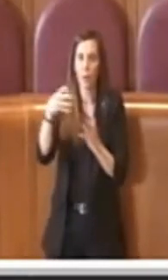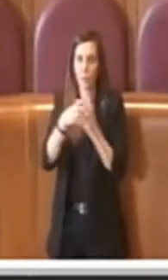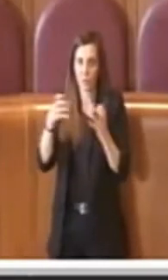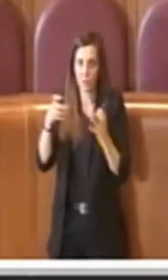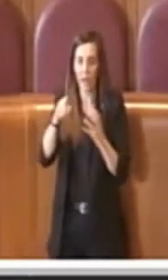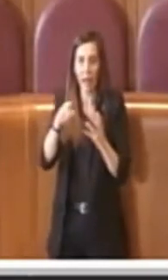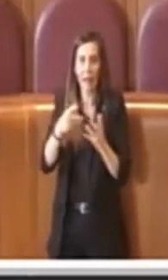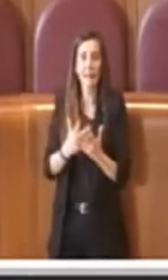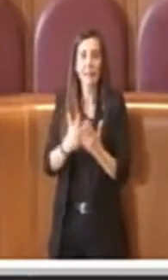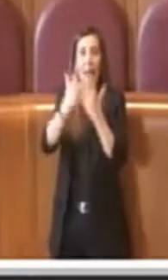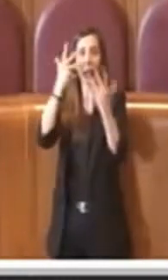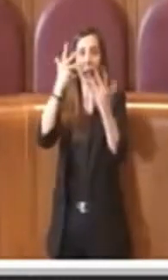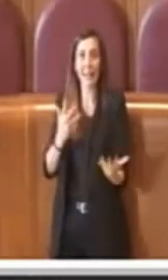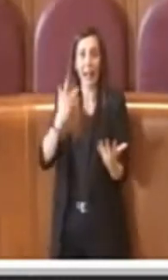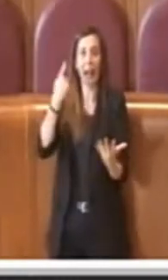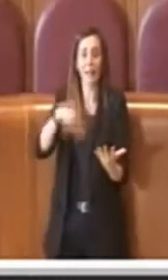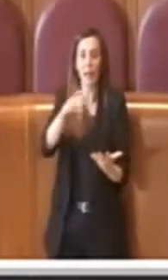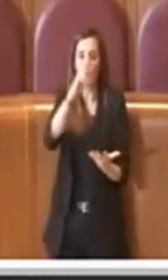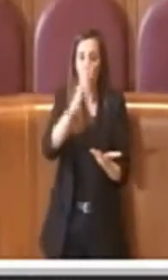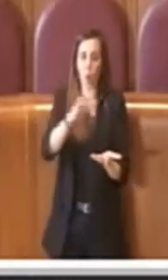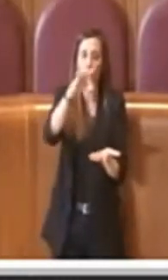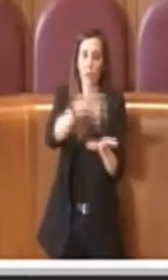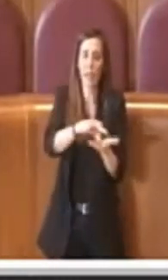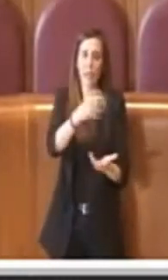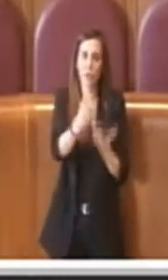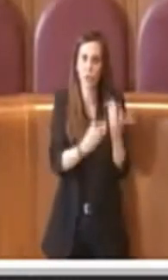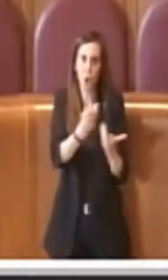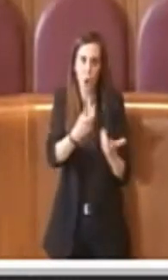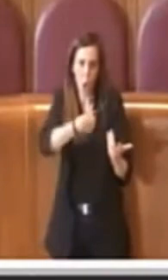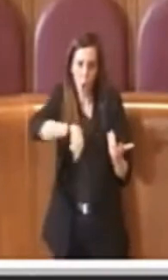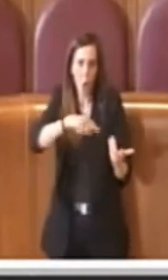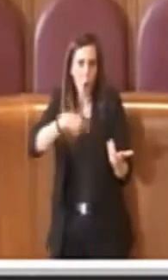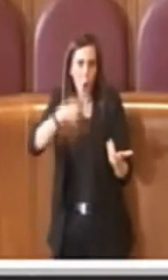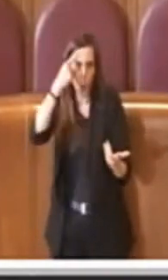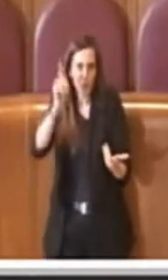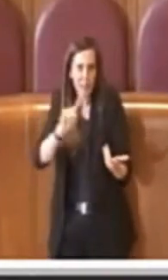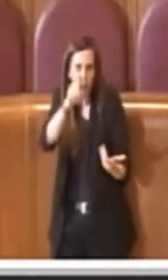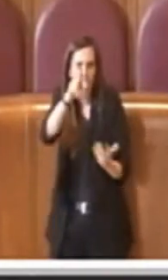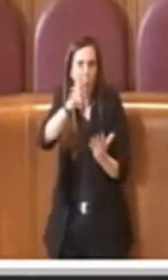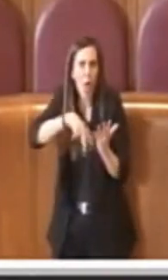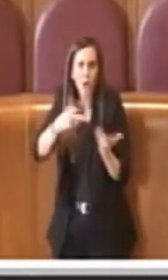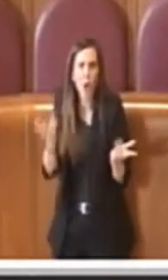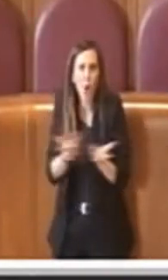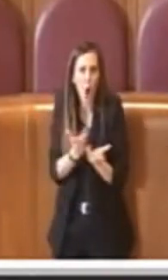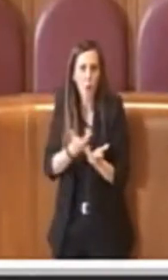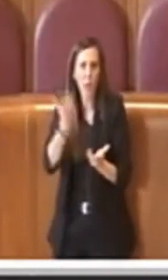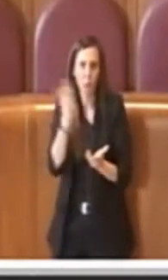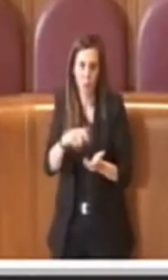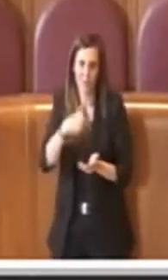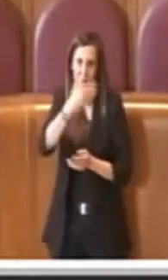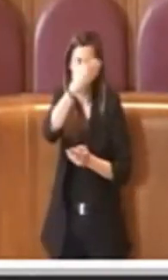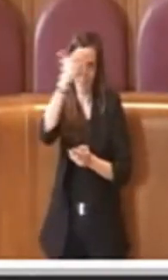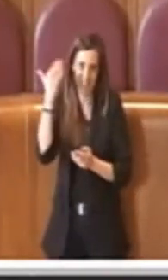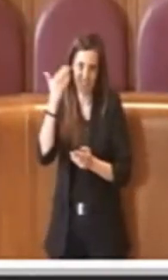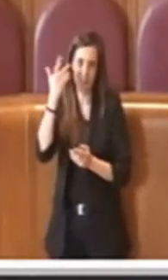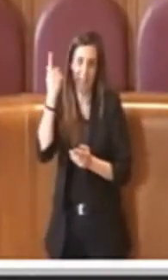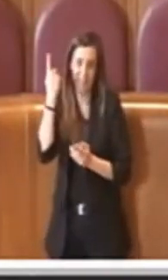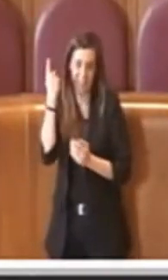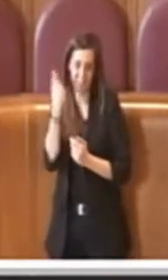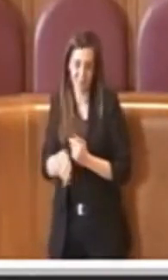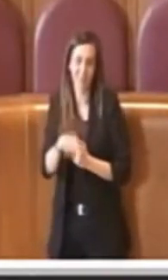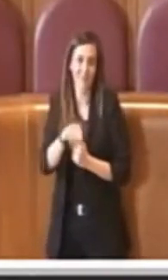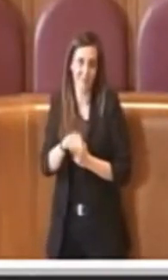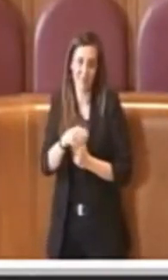esalta il ruolo degli inceneritori. Ripeto, noi non sappiamo cosa abbiamo letto, detto francamente anche per questo premesso